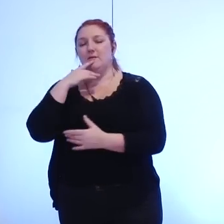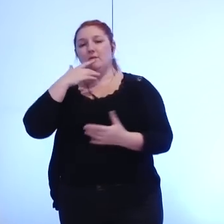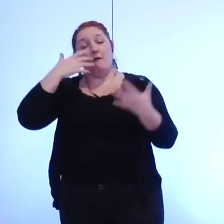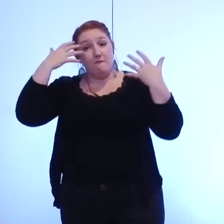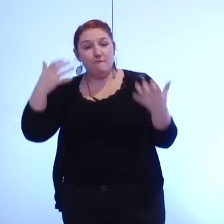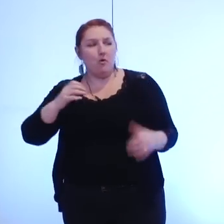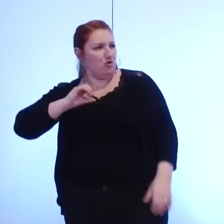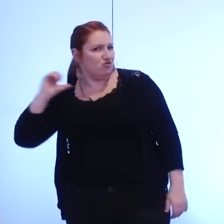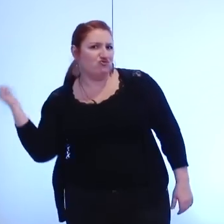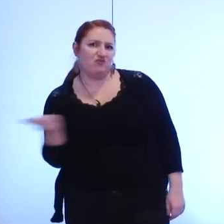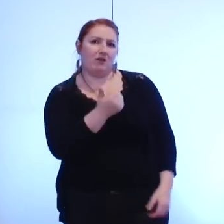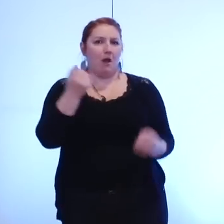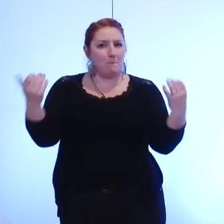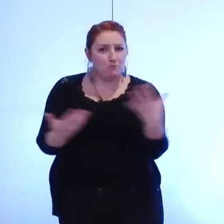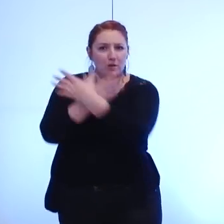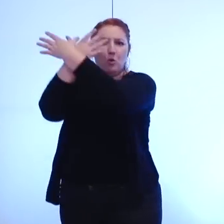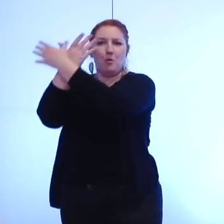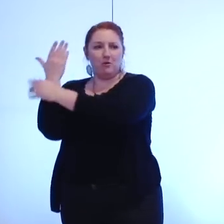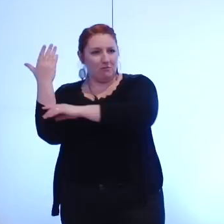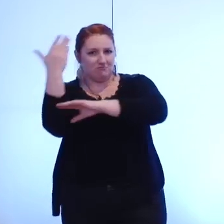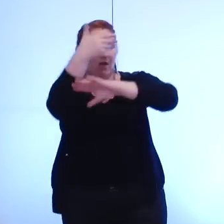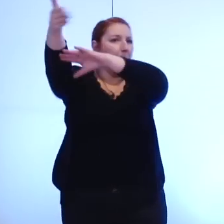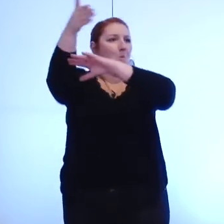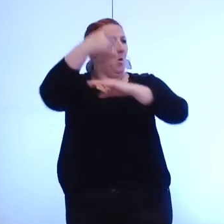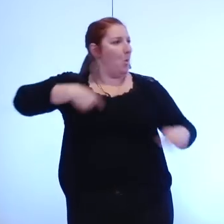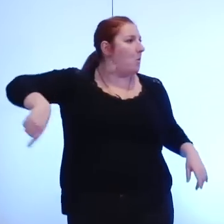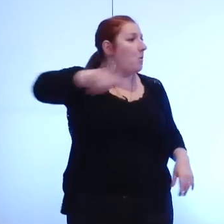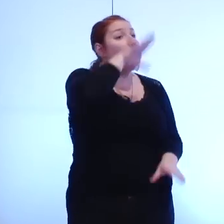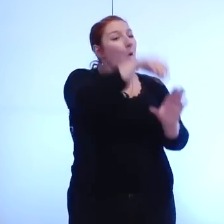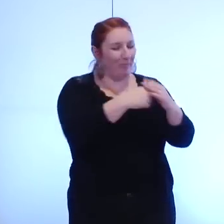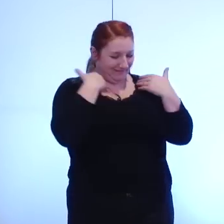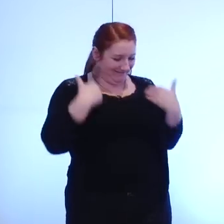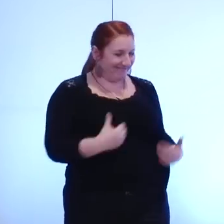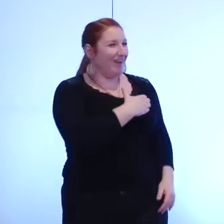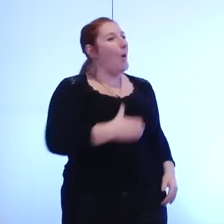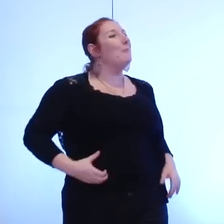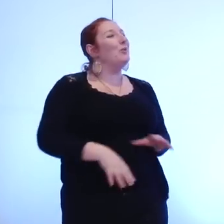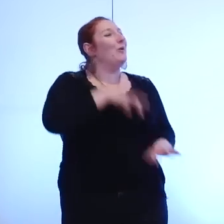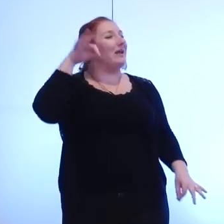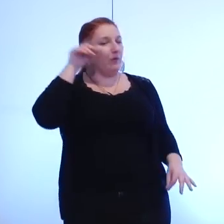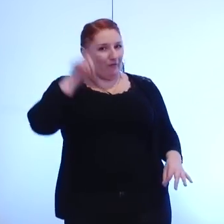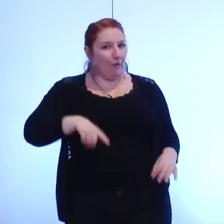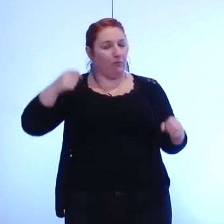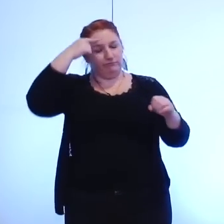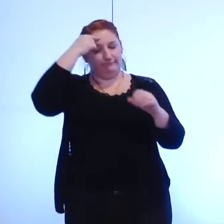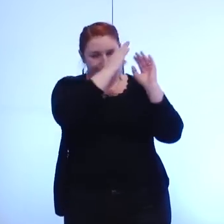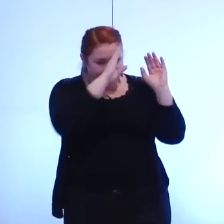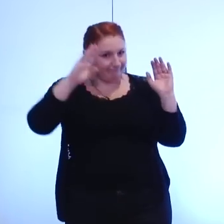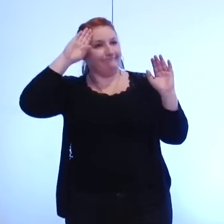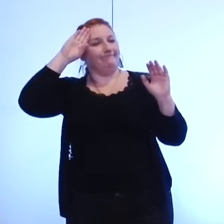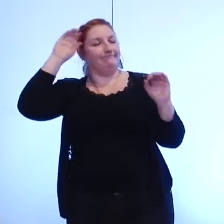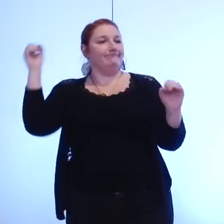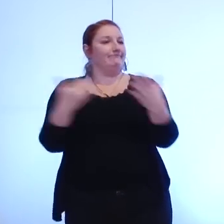nous la métropole partout où nous sommes également quand nous sommes élus communaux c'est fondamental pour